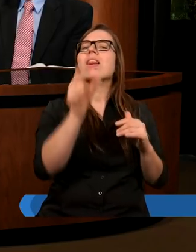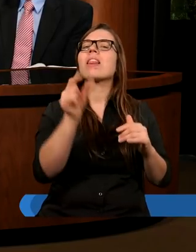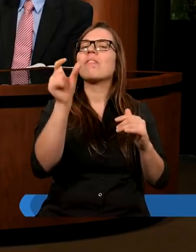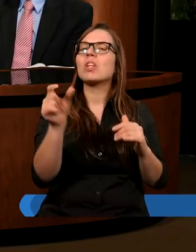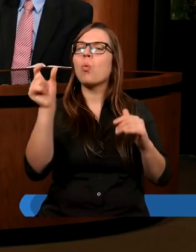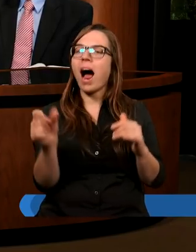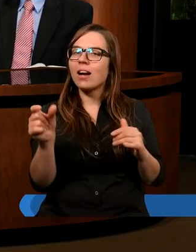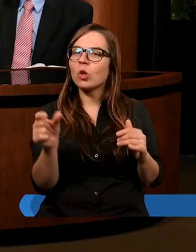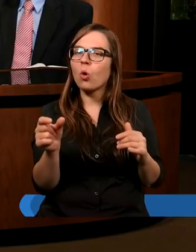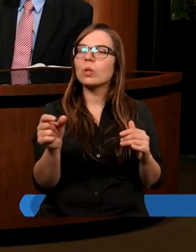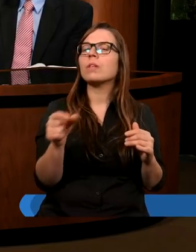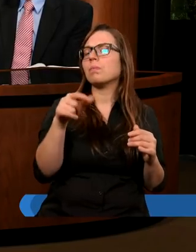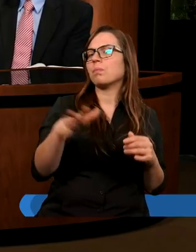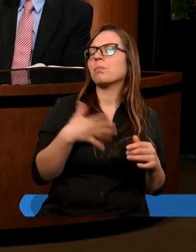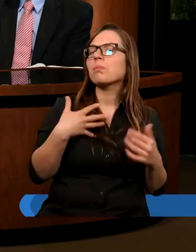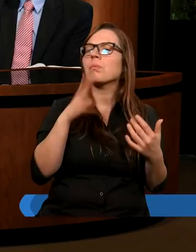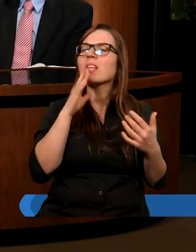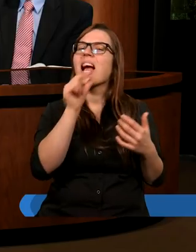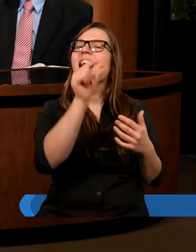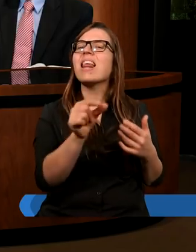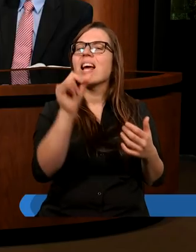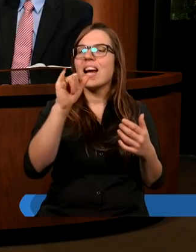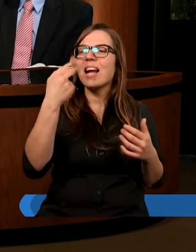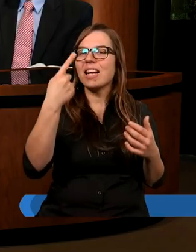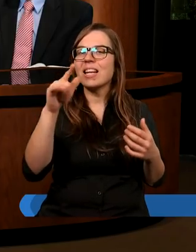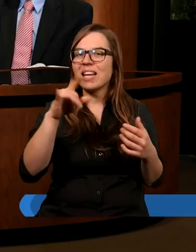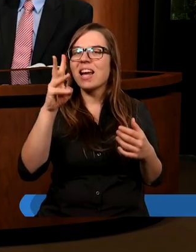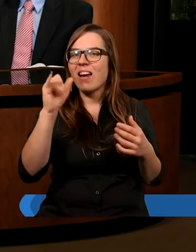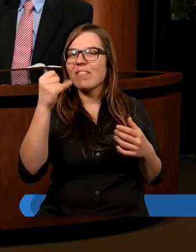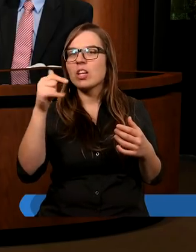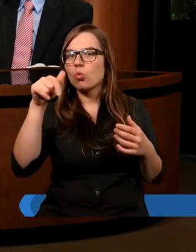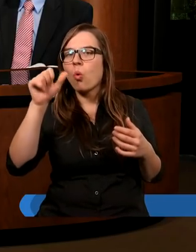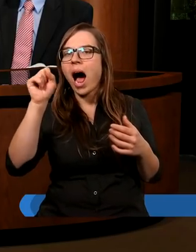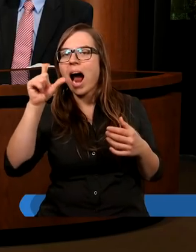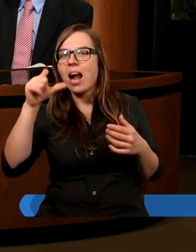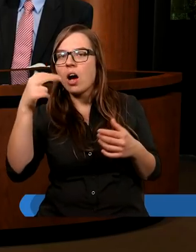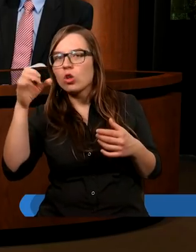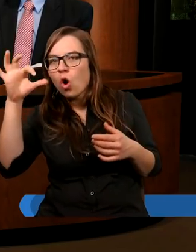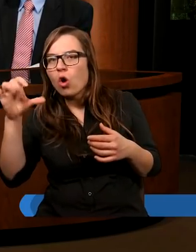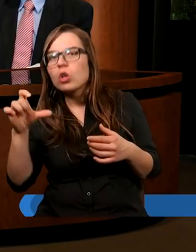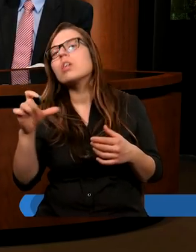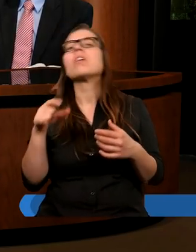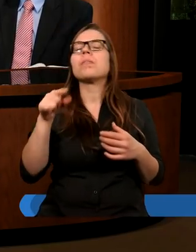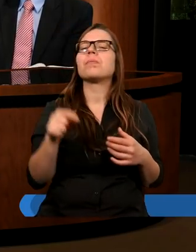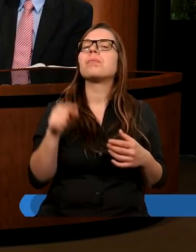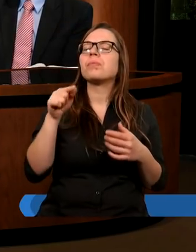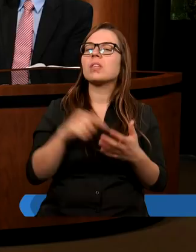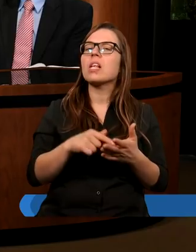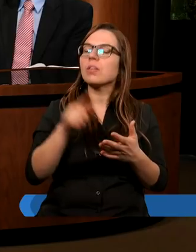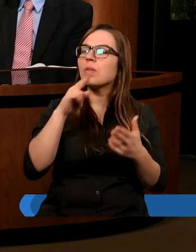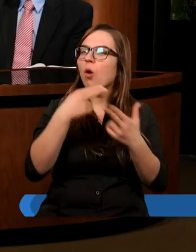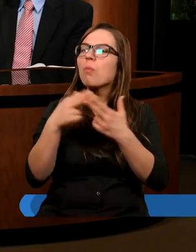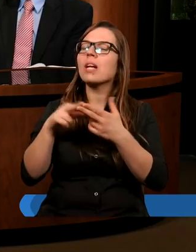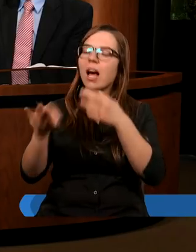właśnie, gdy mówimy o tym stanie, gdy mówimy o tej indywidualności, bo mam wrażenie, że już odpowiedzieliśmy na to